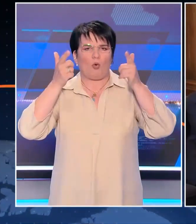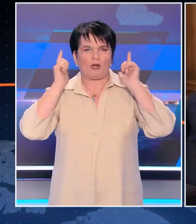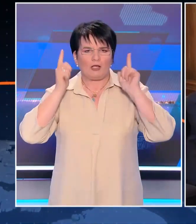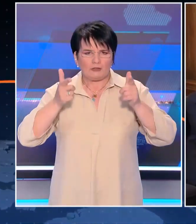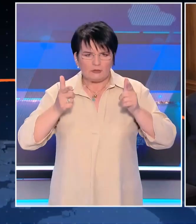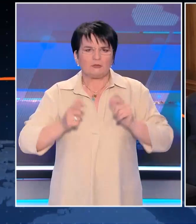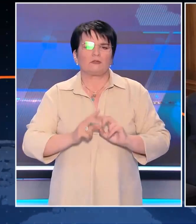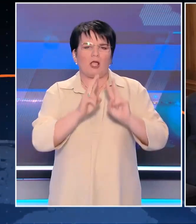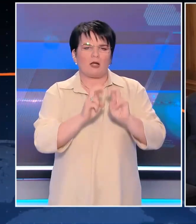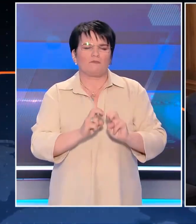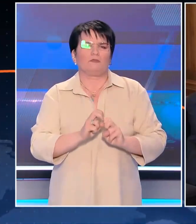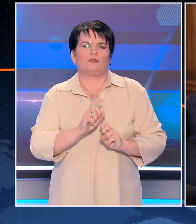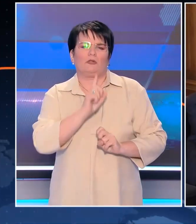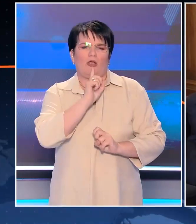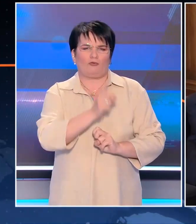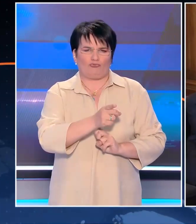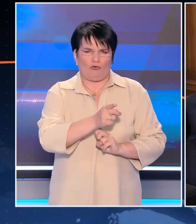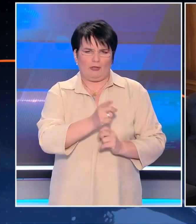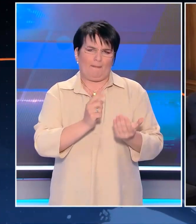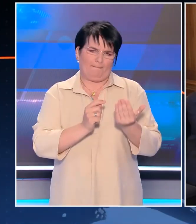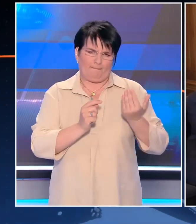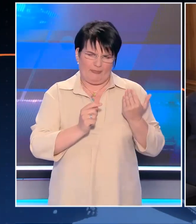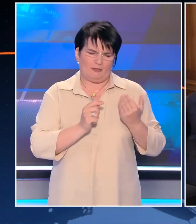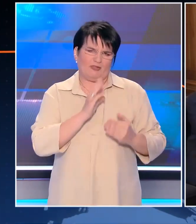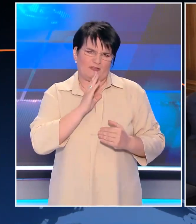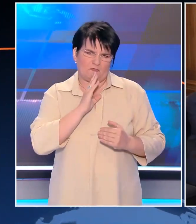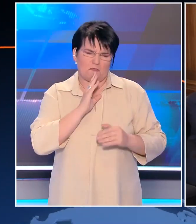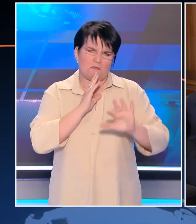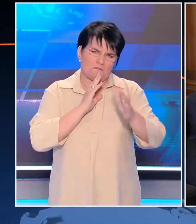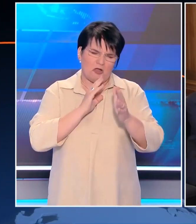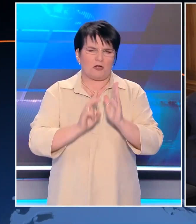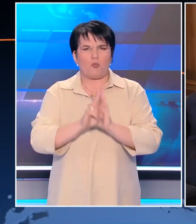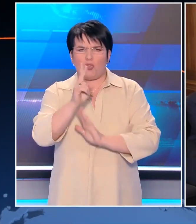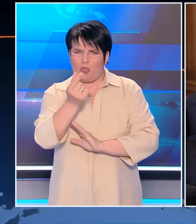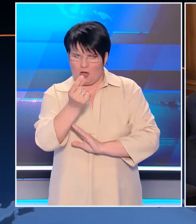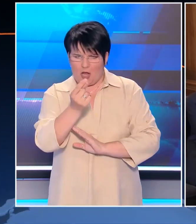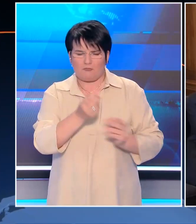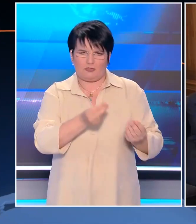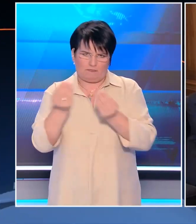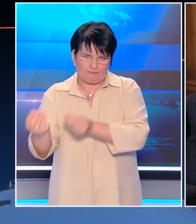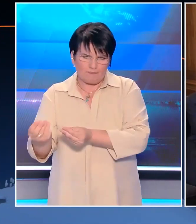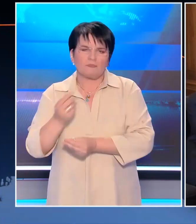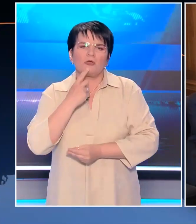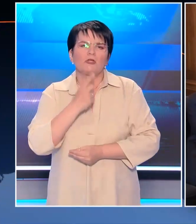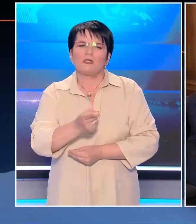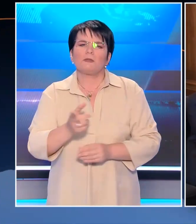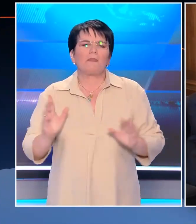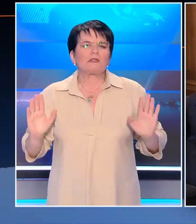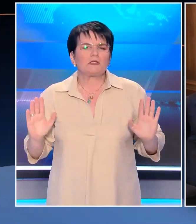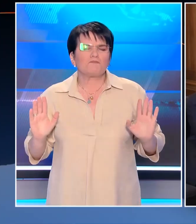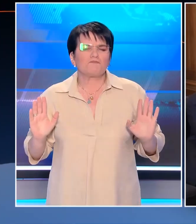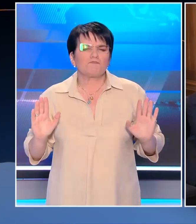την διερευνητική εντολή που πήρε νωρίτερα το μεσημέρι γύρω στις 12.30 λέγοντας ότι δεν υπάρχει